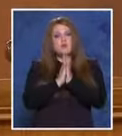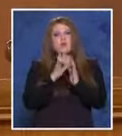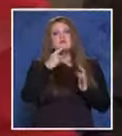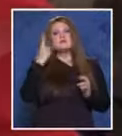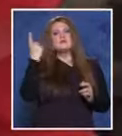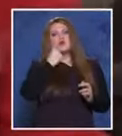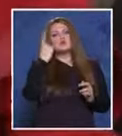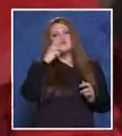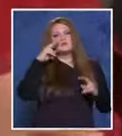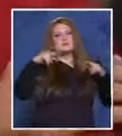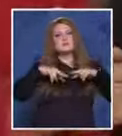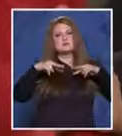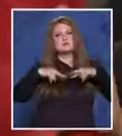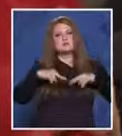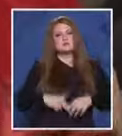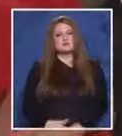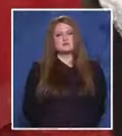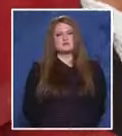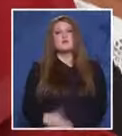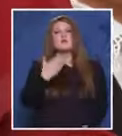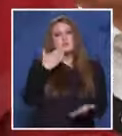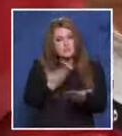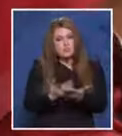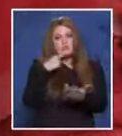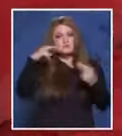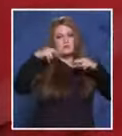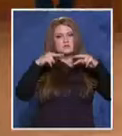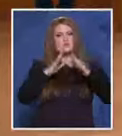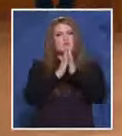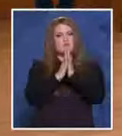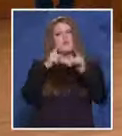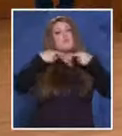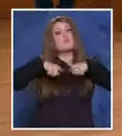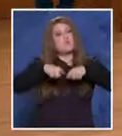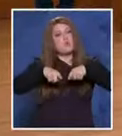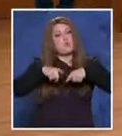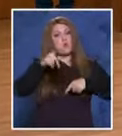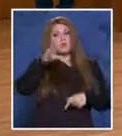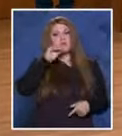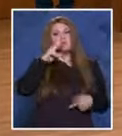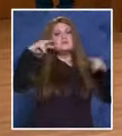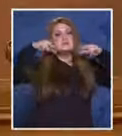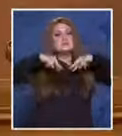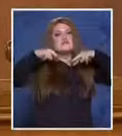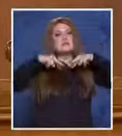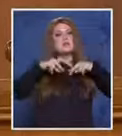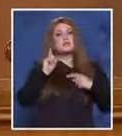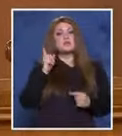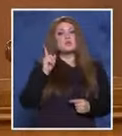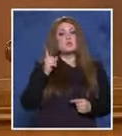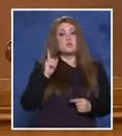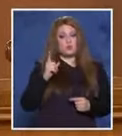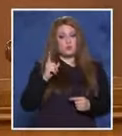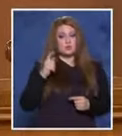Още един свидетел, да ще видим. Благодаря, госпожи Орданова. Слушайте, прокурора, какво ви казва. Нека да чуеме свидетелите, които са